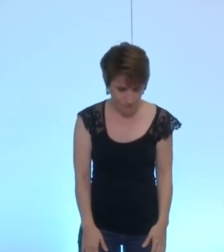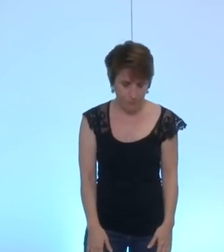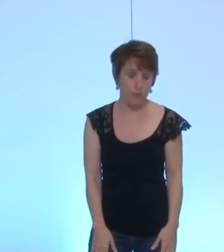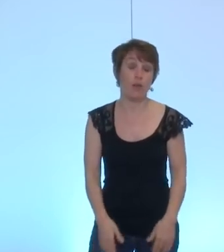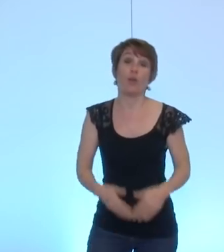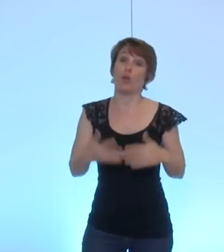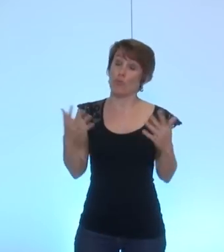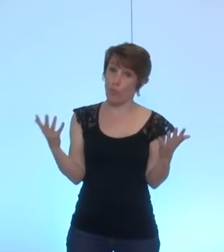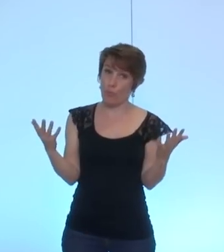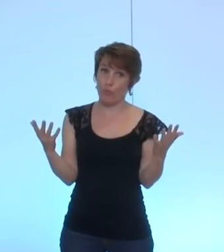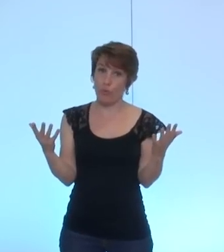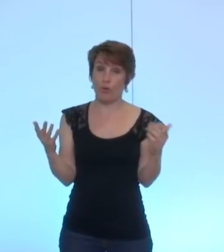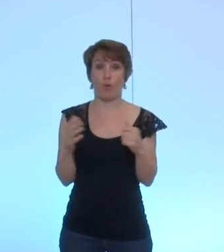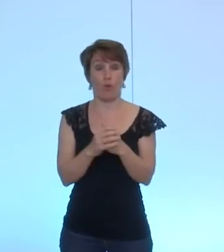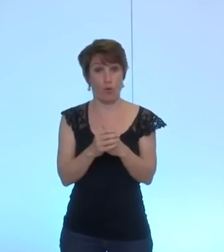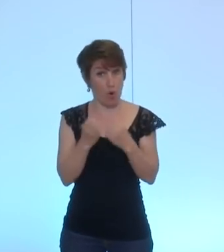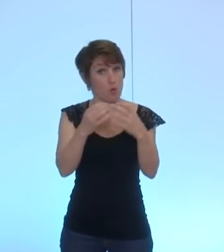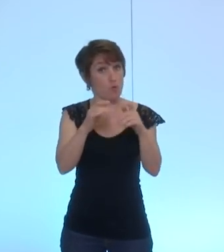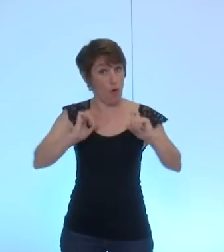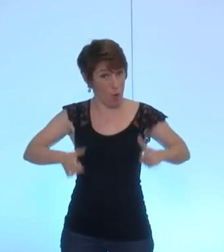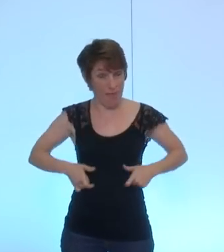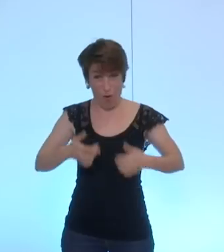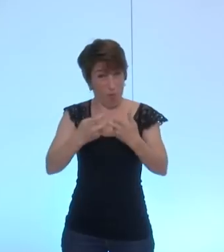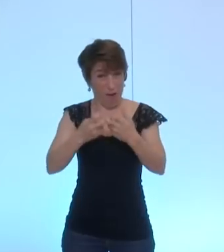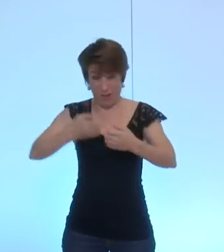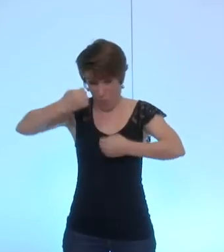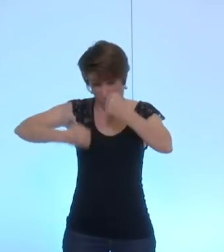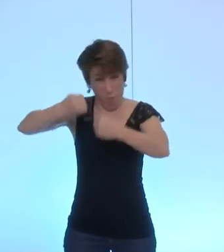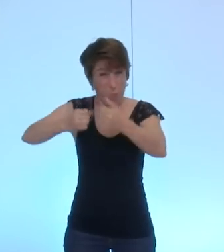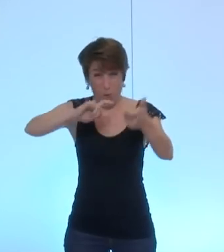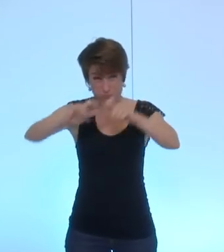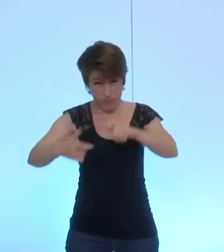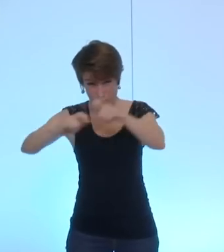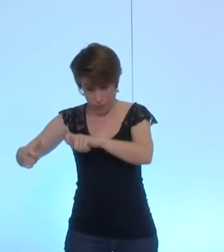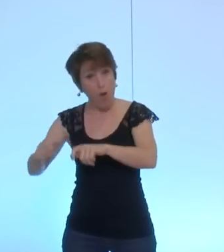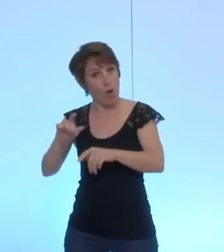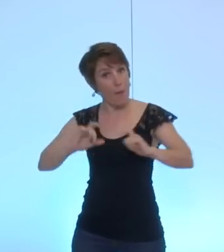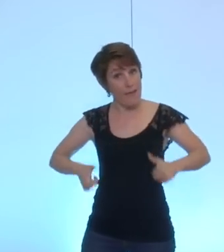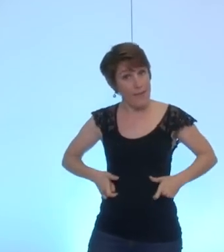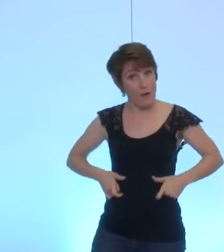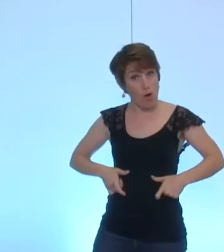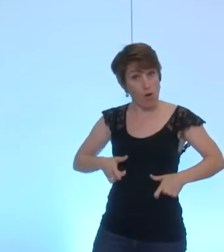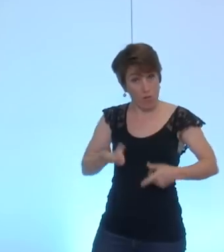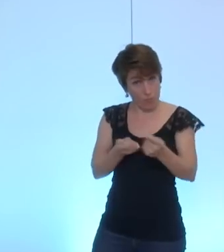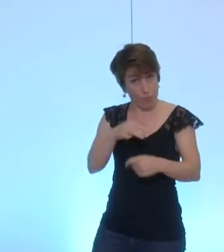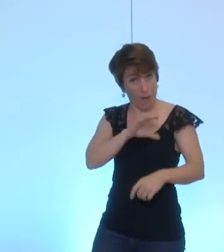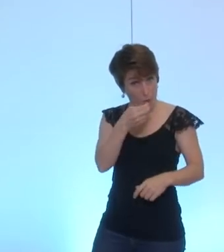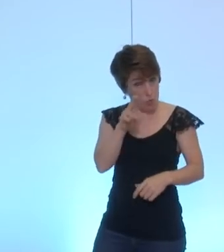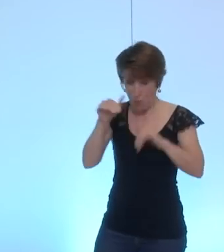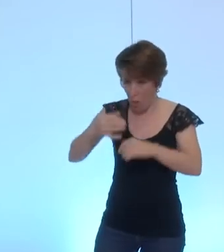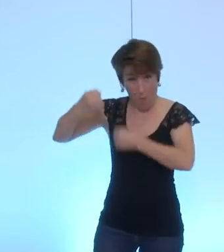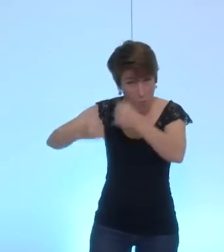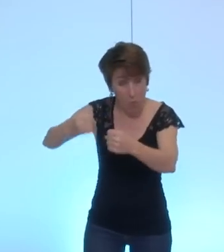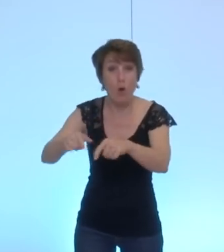dont certaines dont nombreuses écoles dont certaines gérées par l'ONU et aussi des hôpitaux ont été bombardés selon les